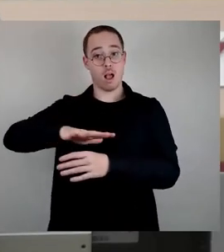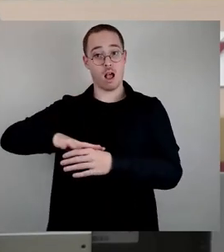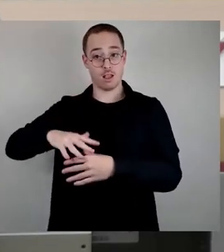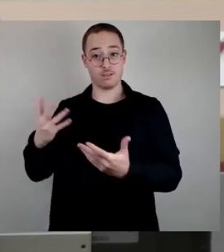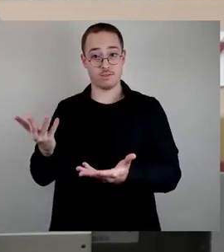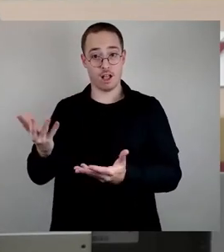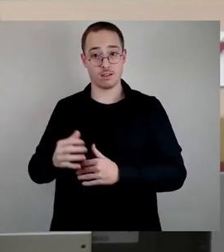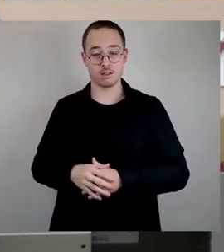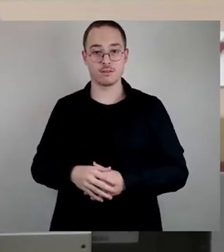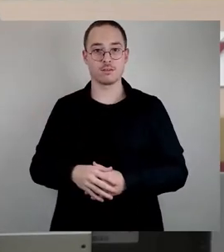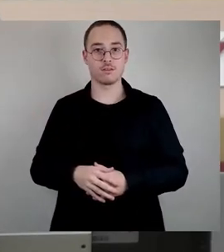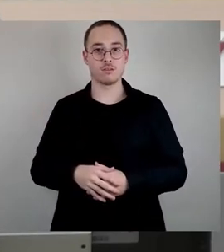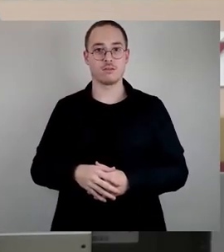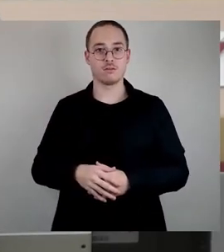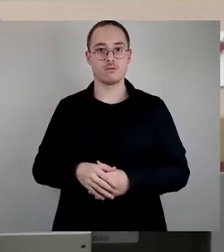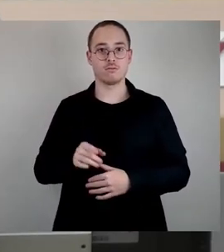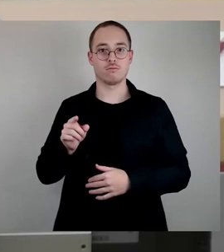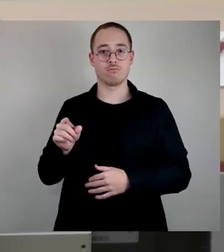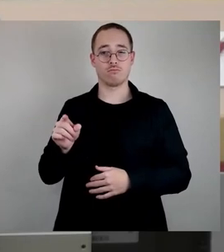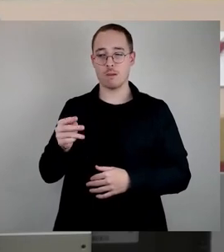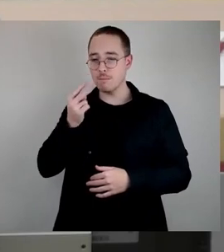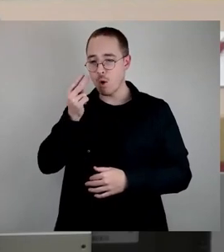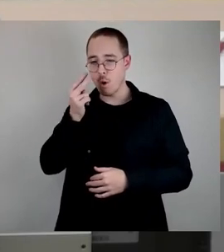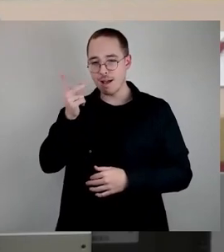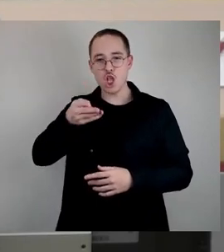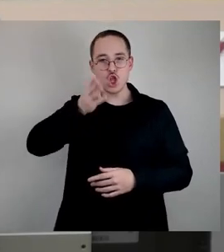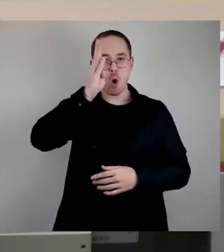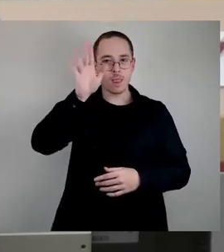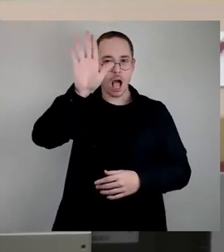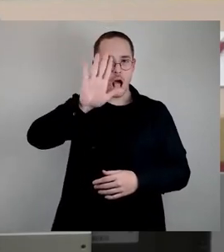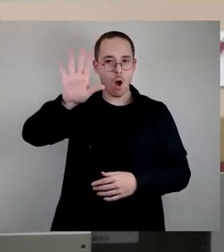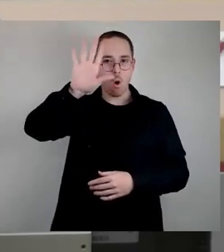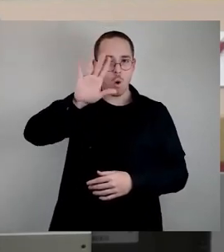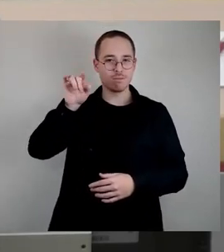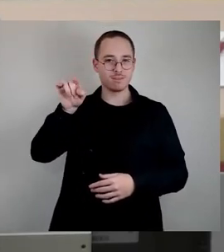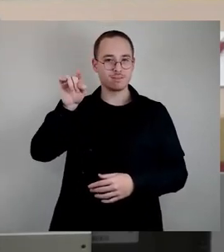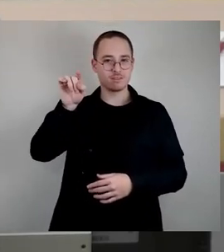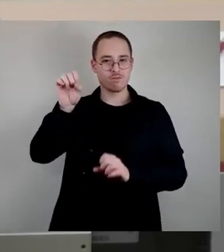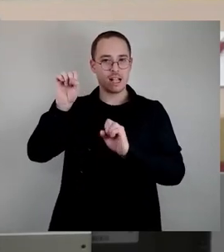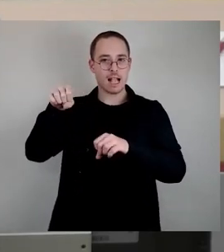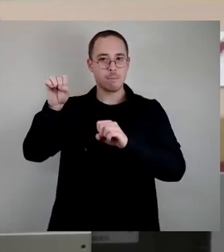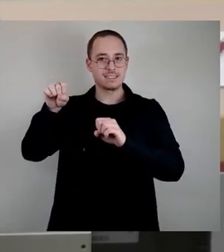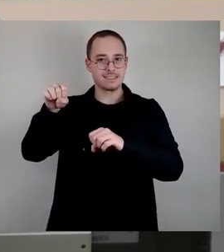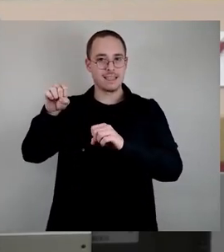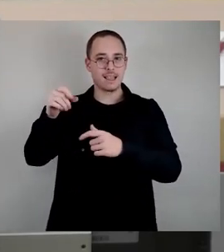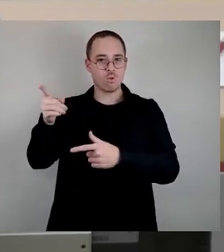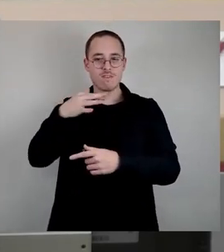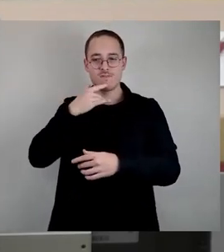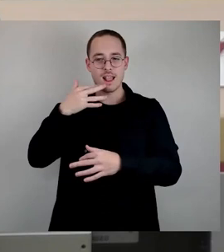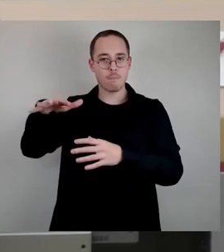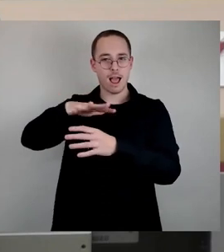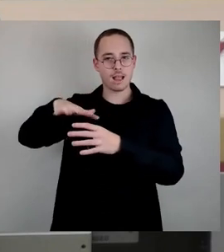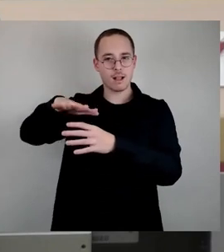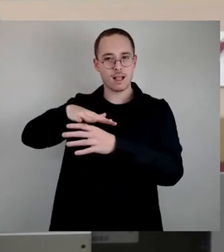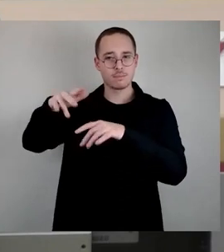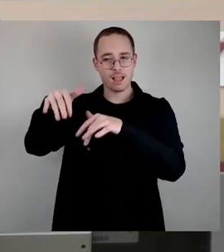weiter von uns beobachtet werden muss, ist der Nordraum. Das Thema dort Kapazitäten an Schulplätzen weiter nachführenden Schulbereich. Dort